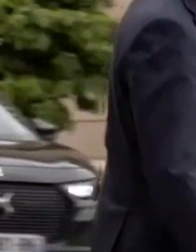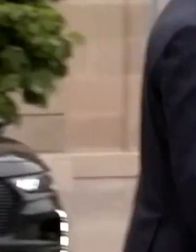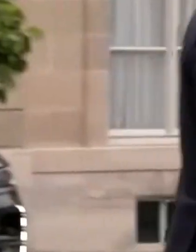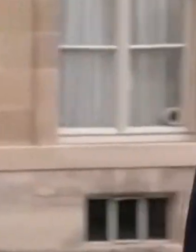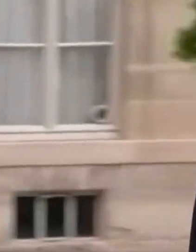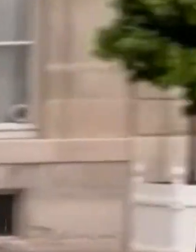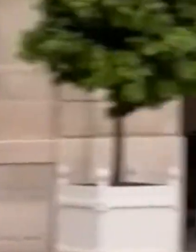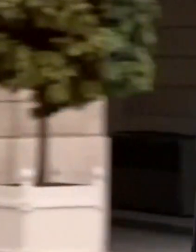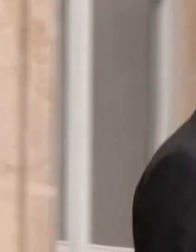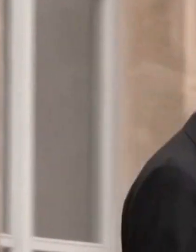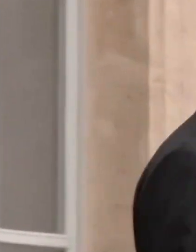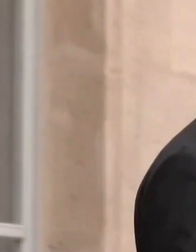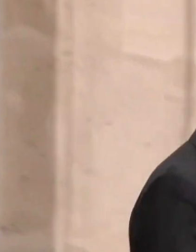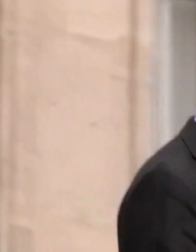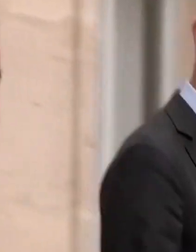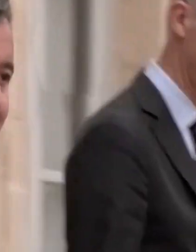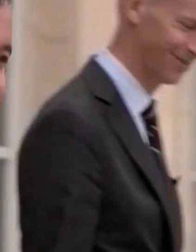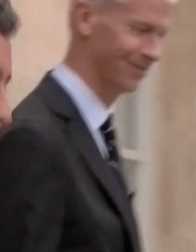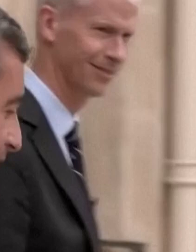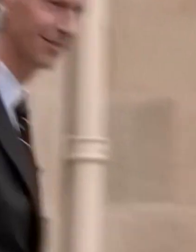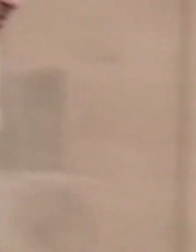Monsieur le maire, vous allez où ?